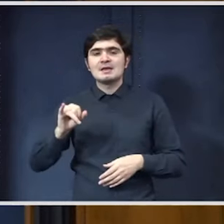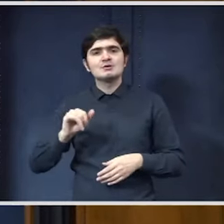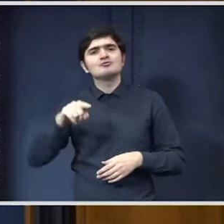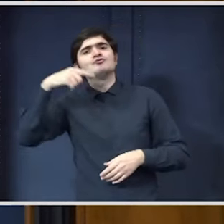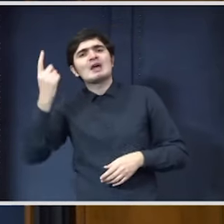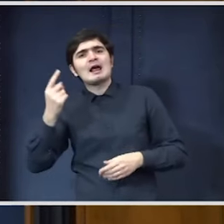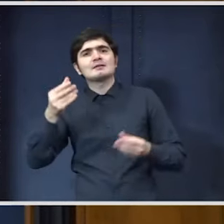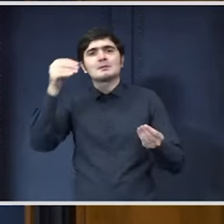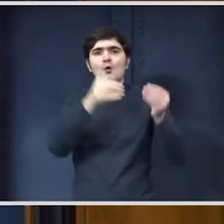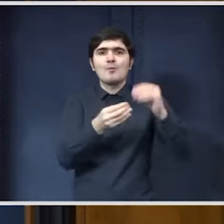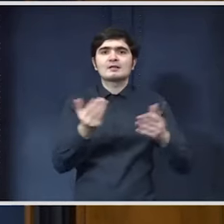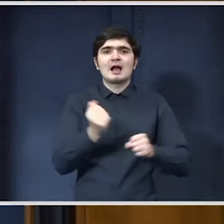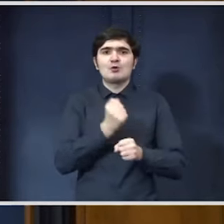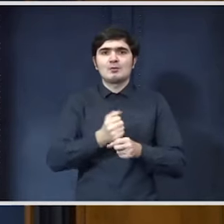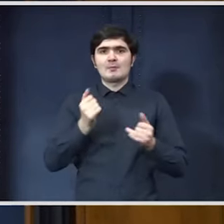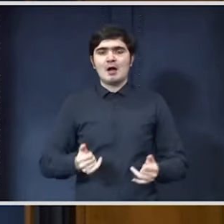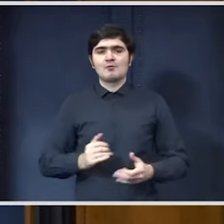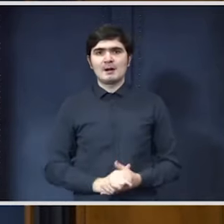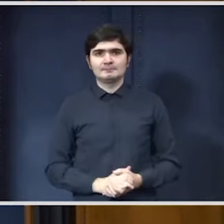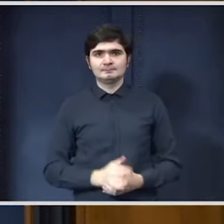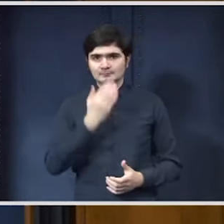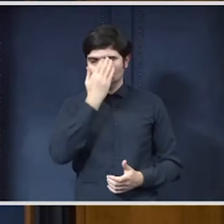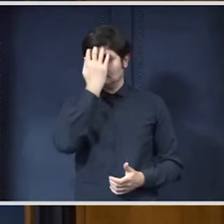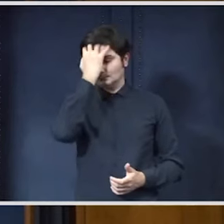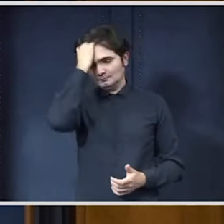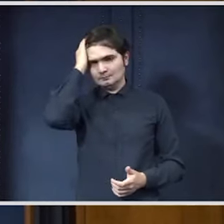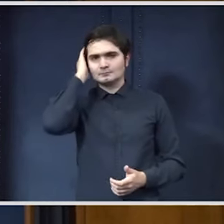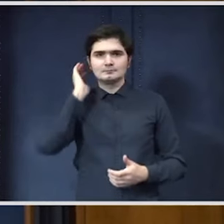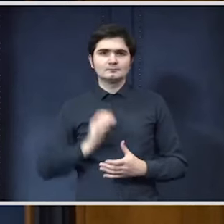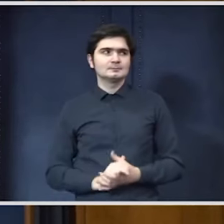componente pe care lucrăm. Am un